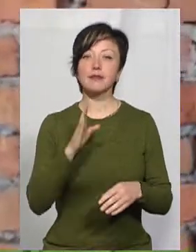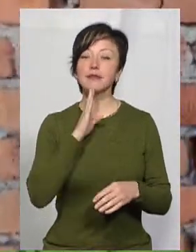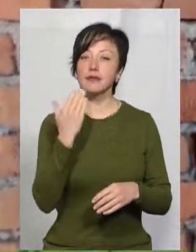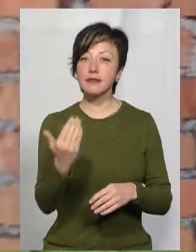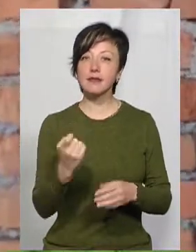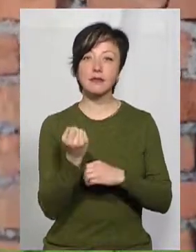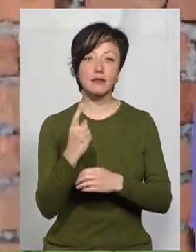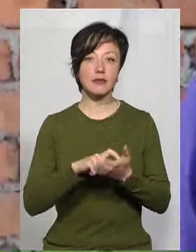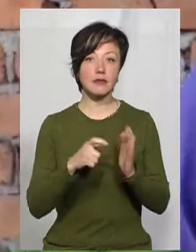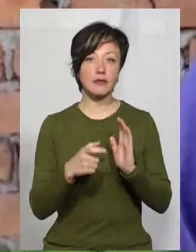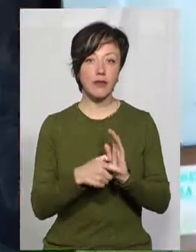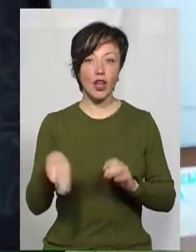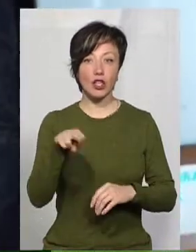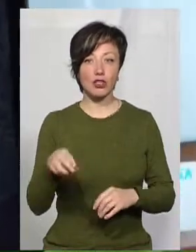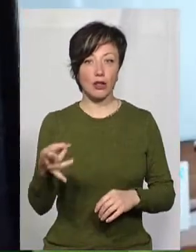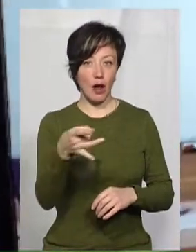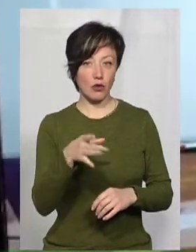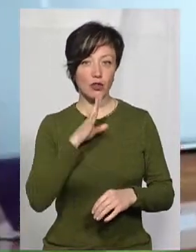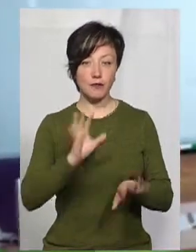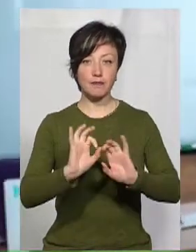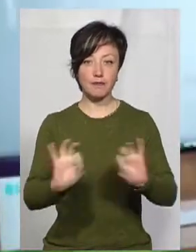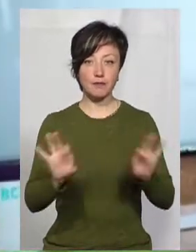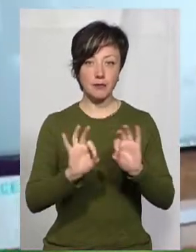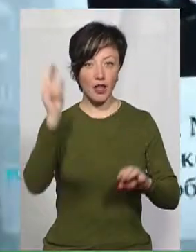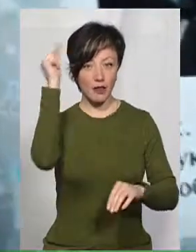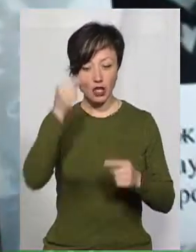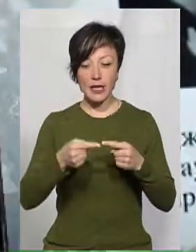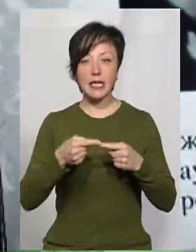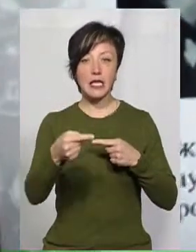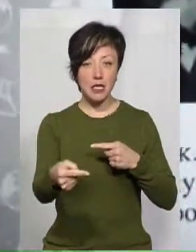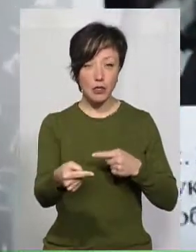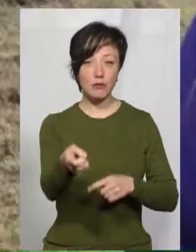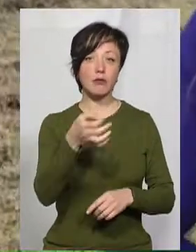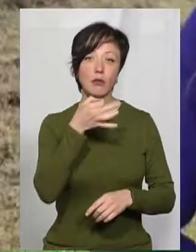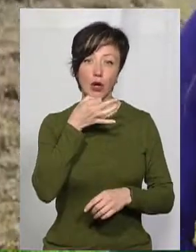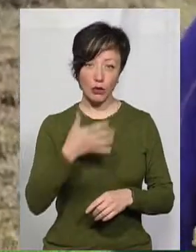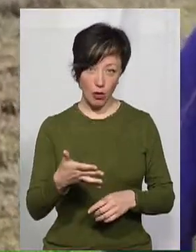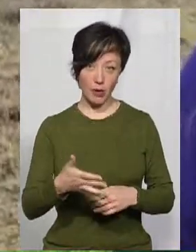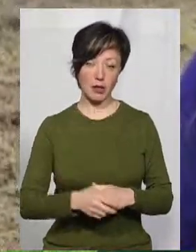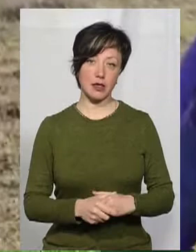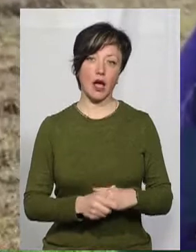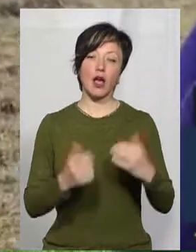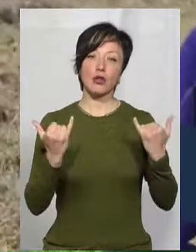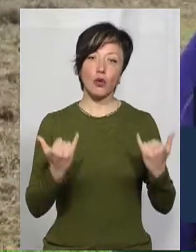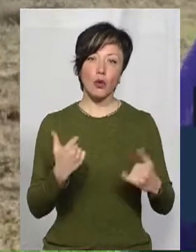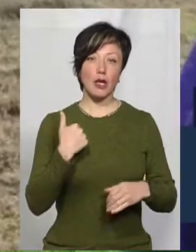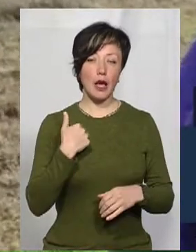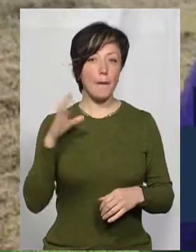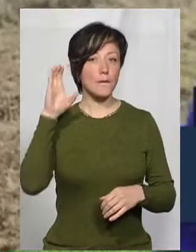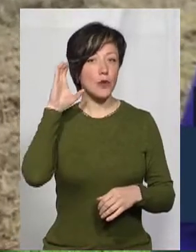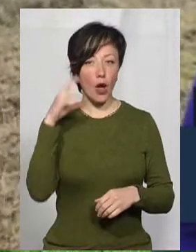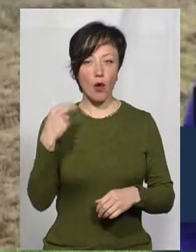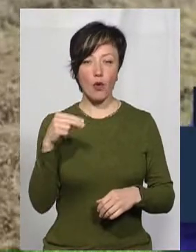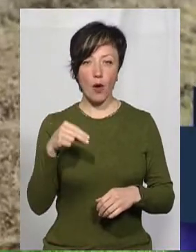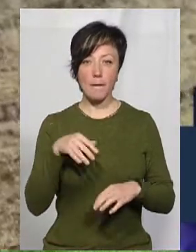Вовковенецької школи в Дережнянському районі. Дівчина розповідає, навчатись дистанційно їй подобається. Сьогодні я прослуховувала такі уроки, як